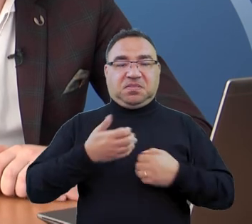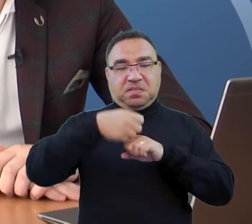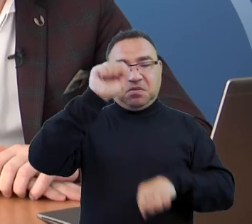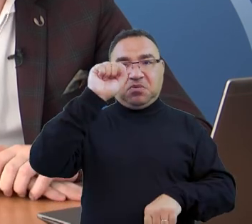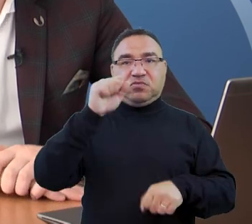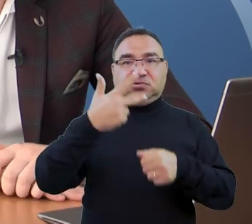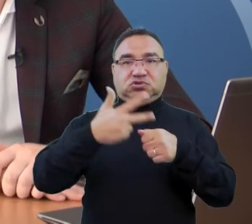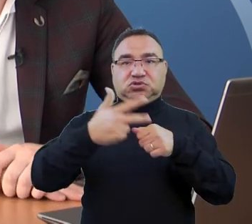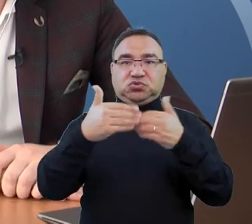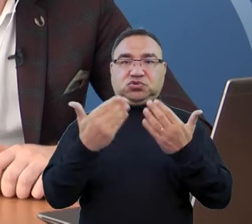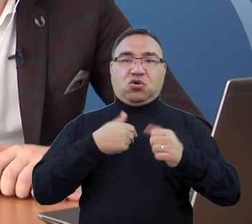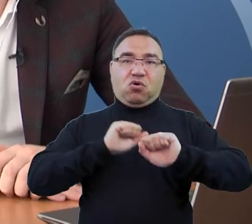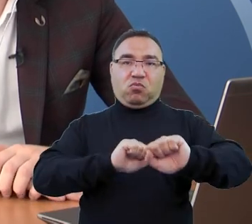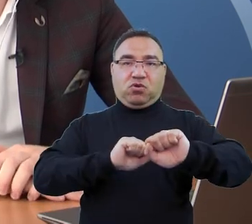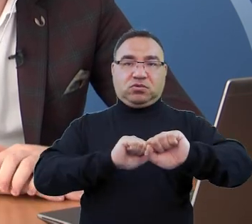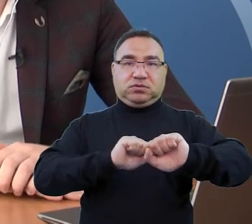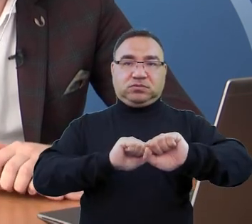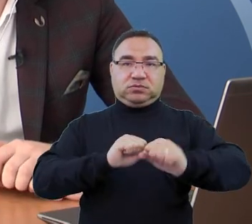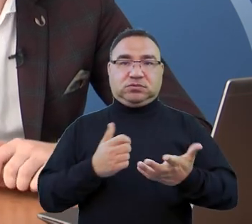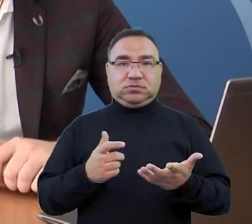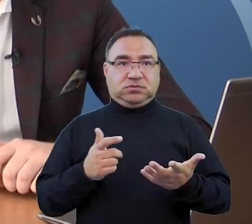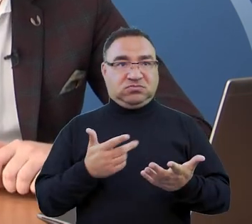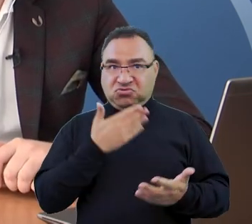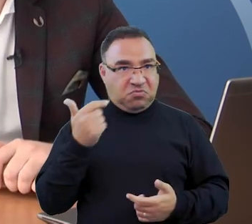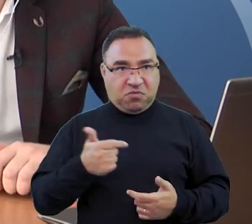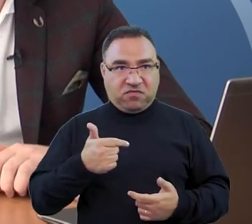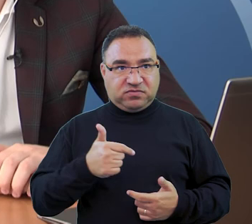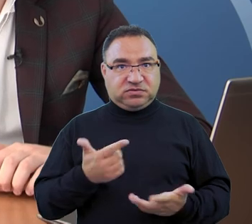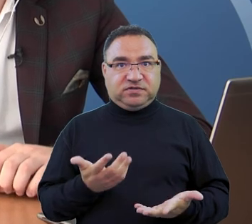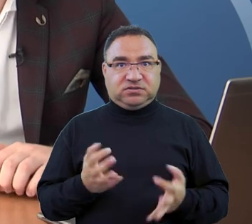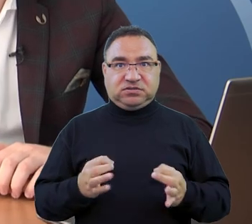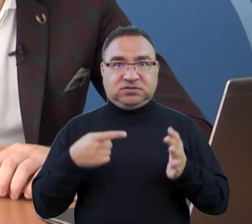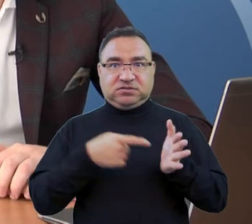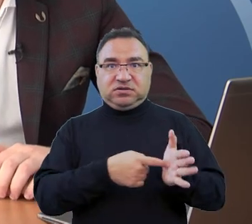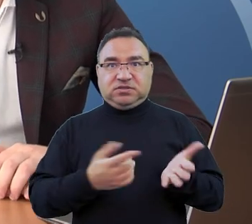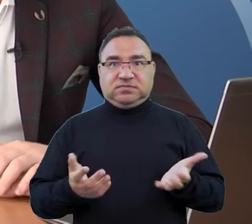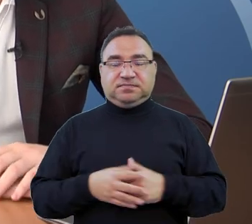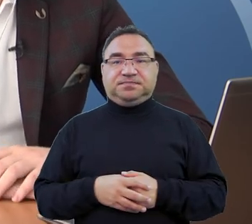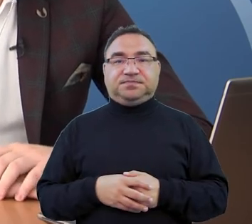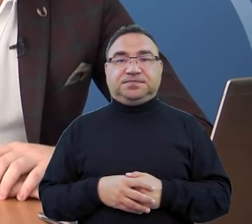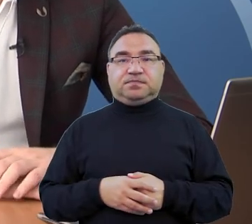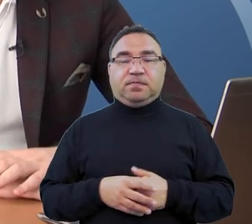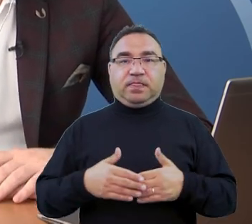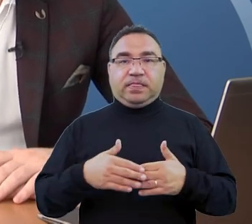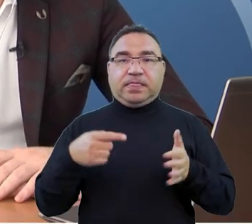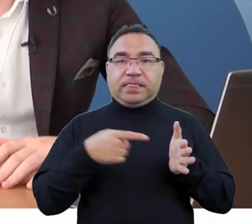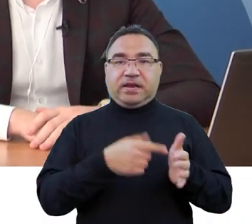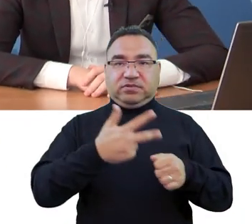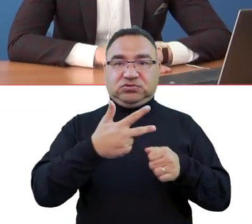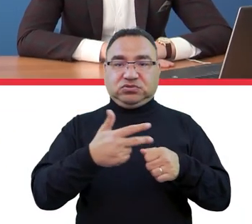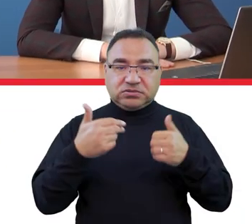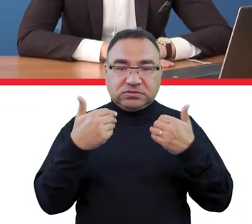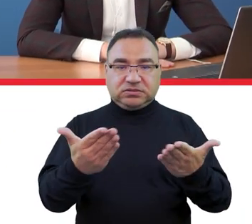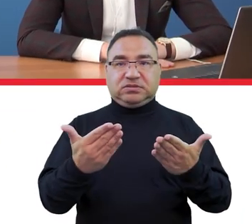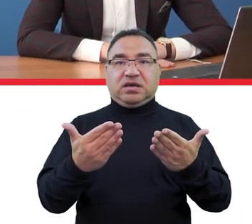suplementów w ciągu 30 dni od obrony czy ten termin rzeczywiście teraz nie obowiązuje ten termin 30 dniowy na wydanie